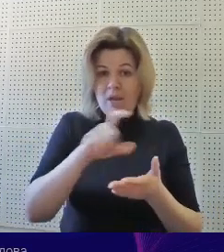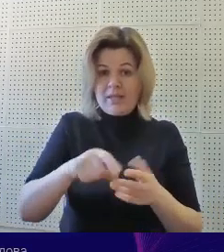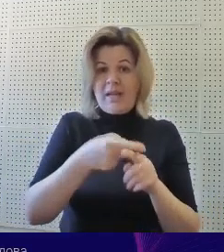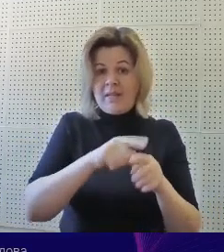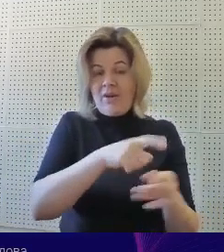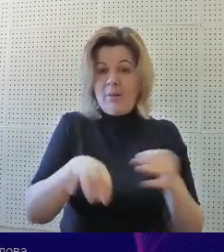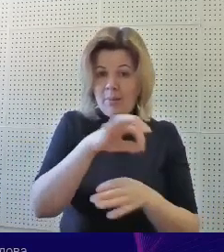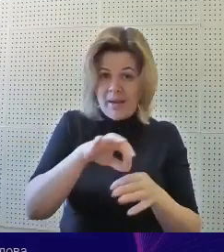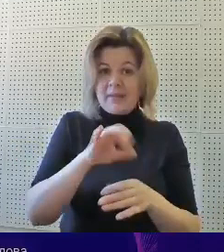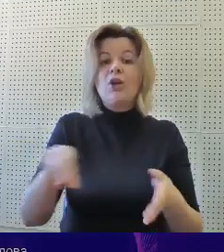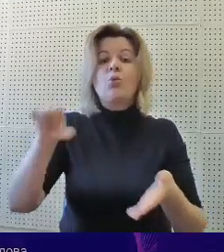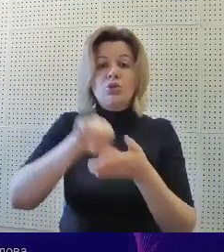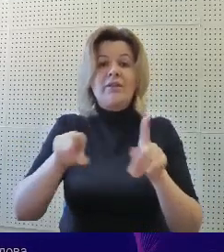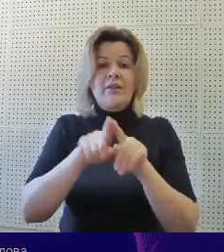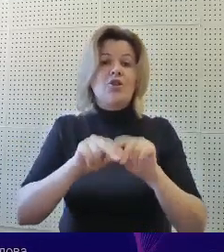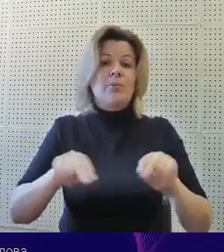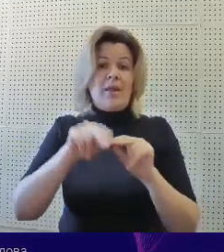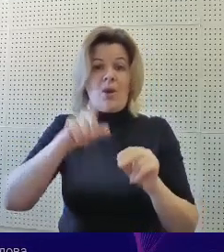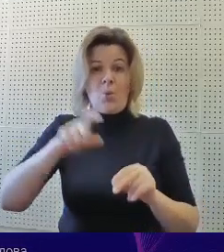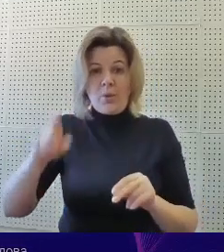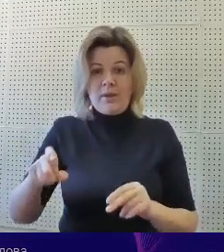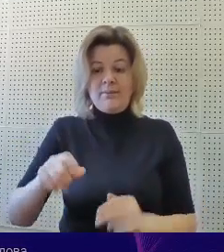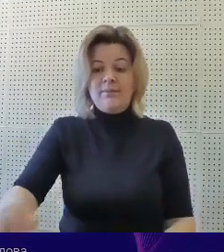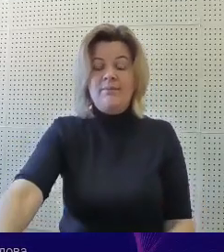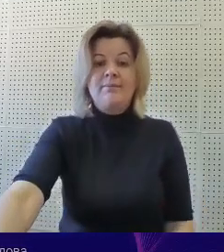участники проекта данного и педагоги.